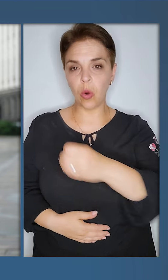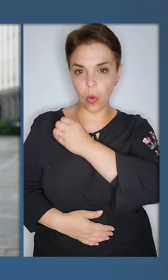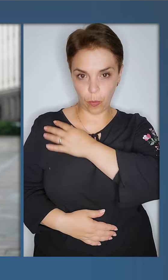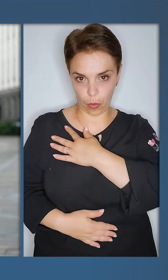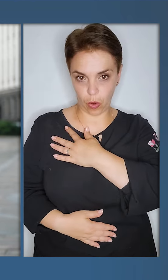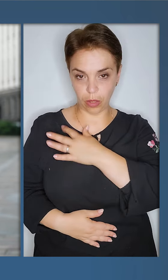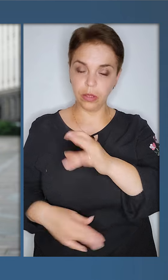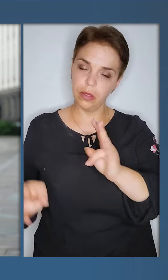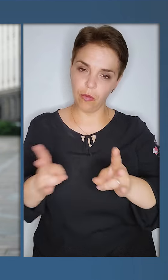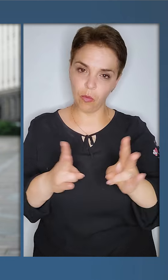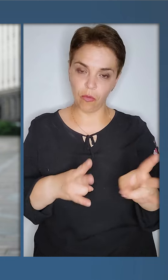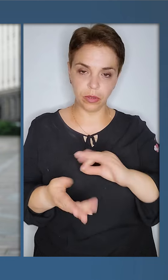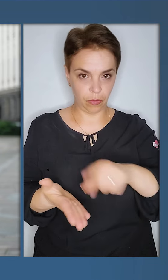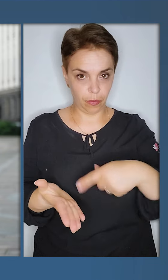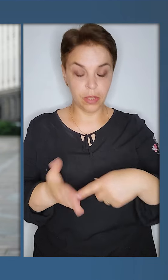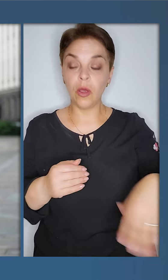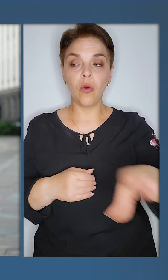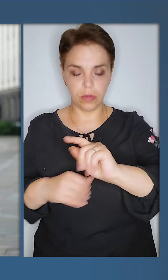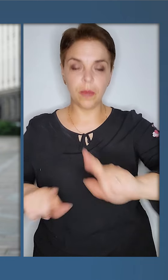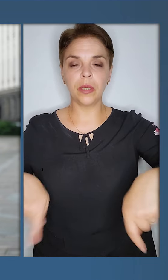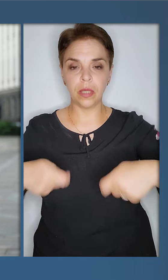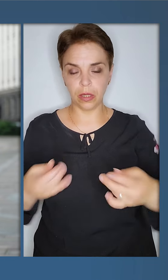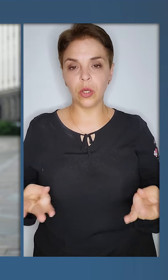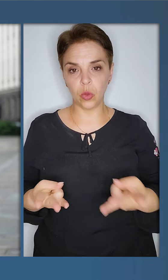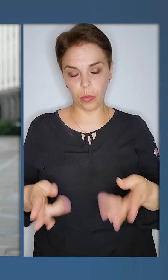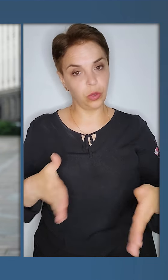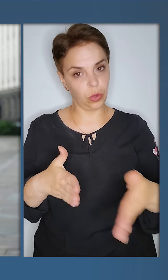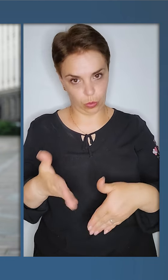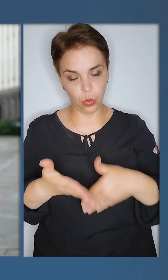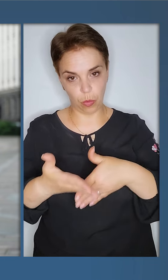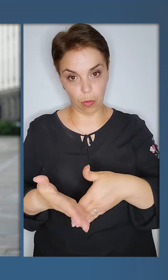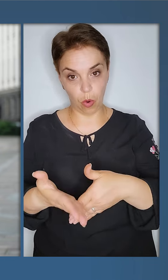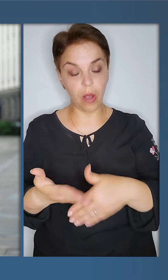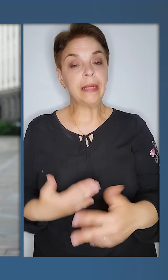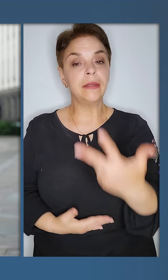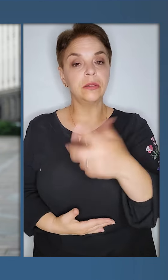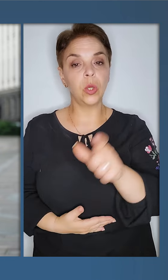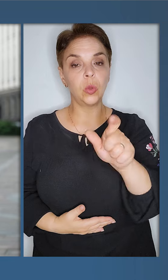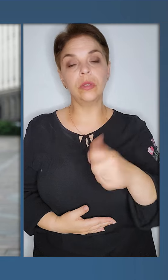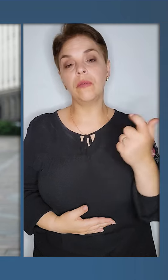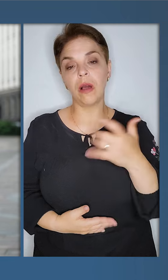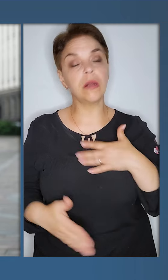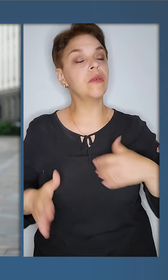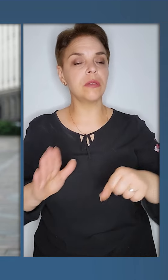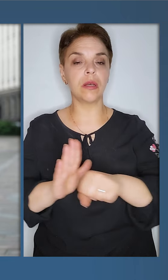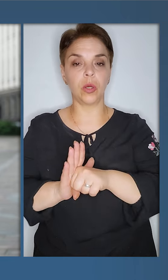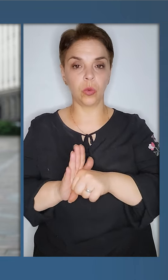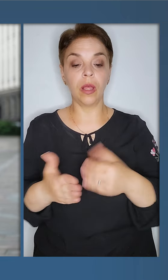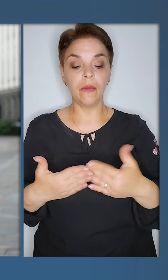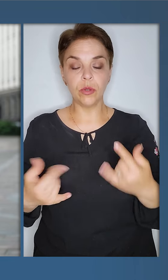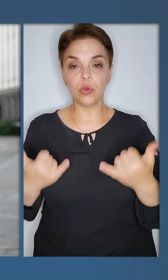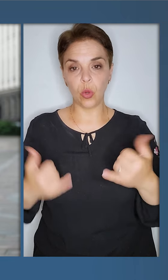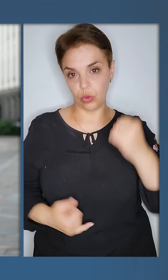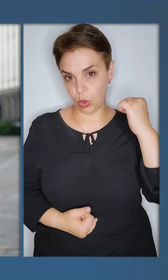поранених і травмованих у місті. Усім надається необхідна допомога. Три людини у Харкові загинули